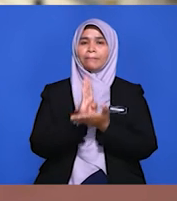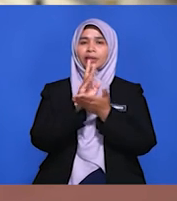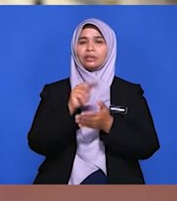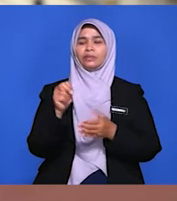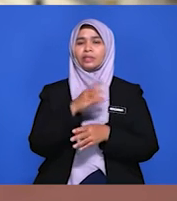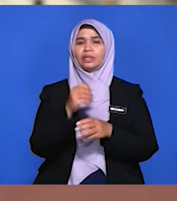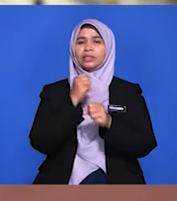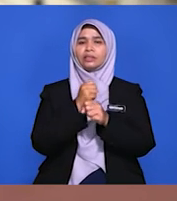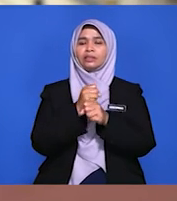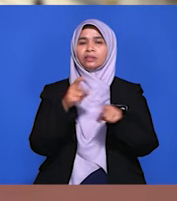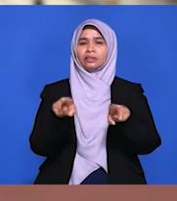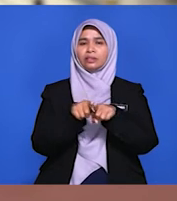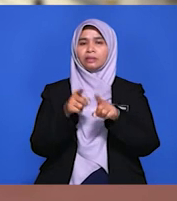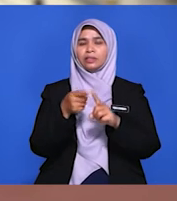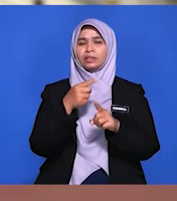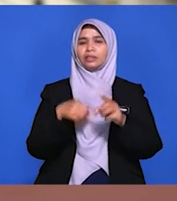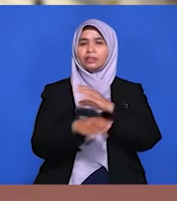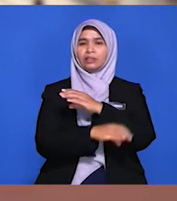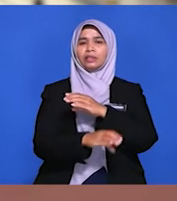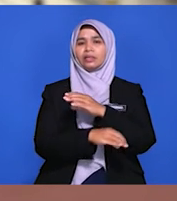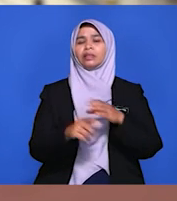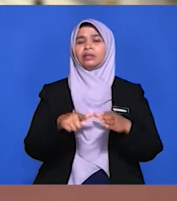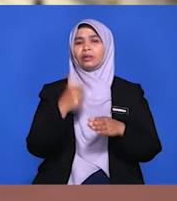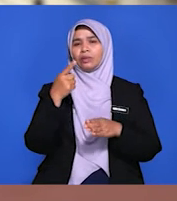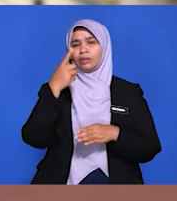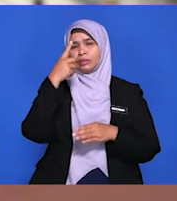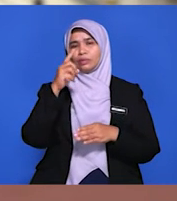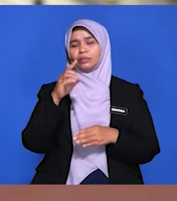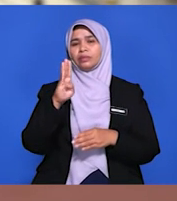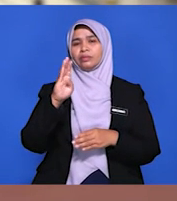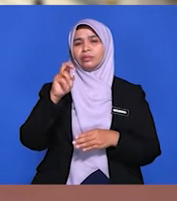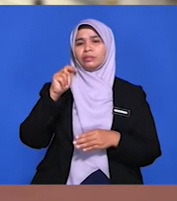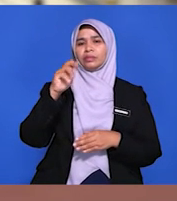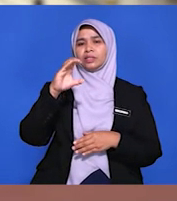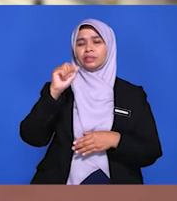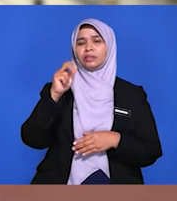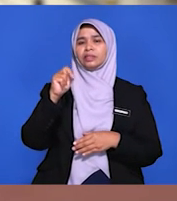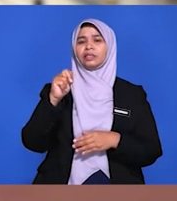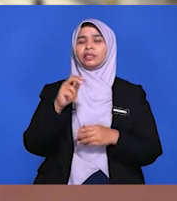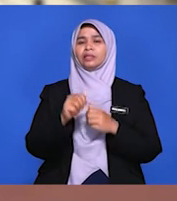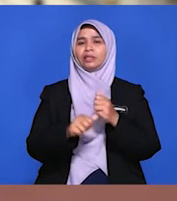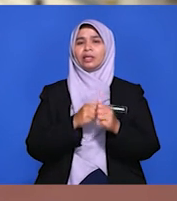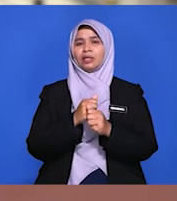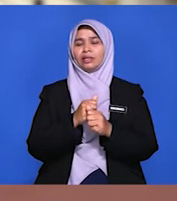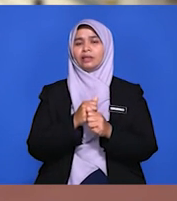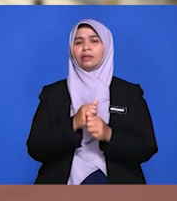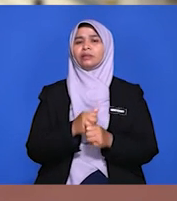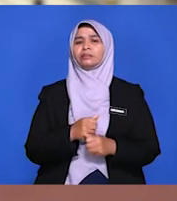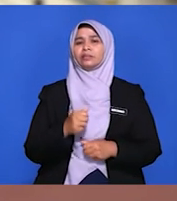Bantuan dan kerjasama dari negara luar untuk menangani bencana alam seperti gempa bumi, tsunami,